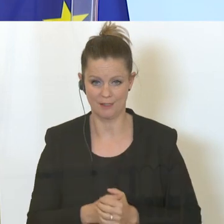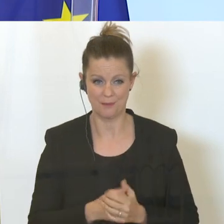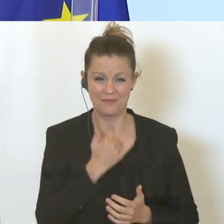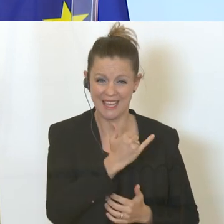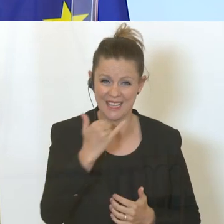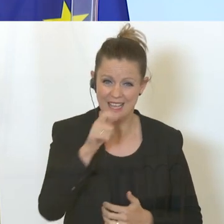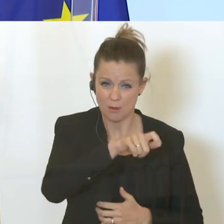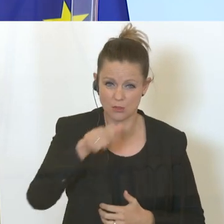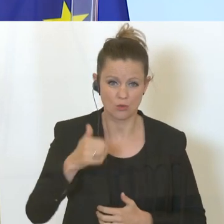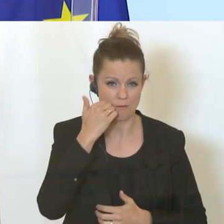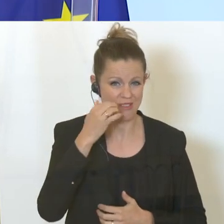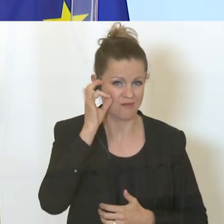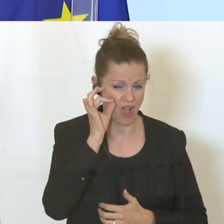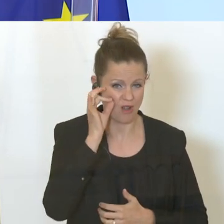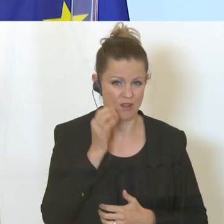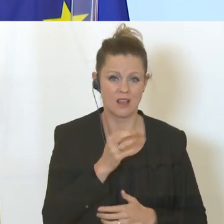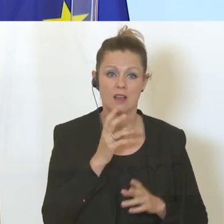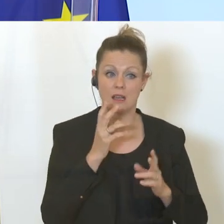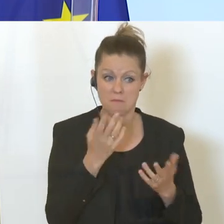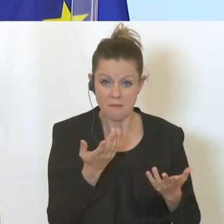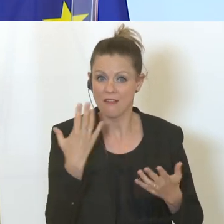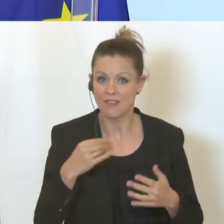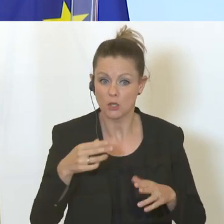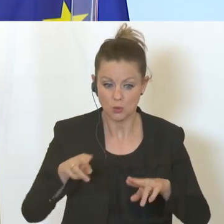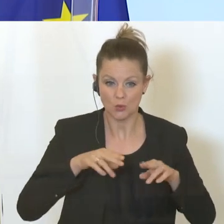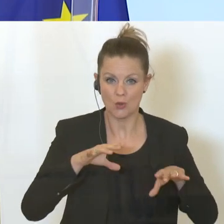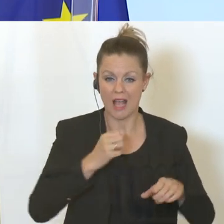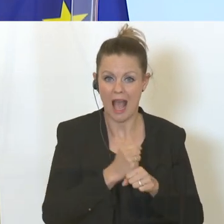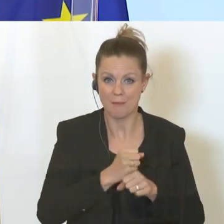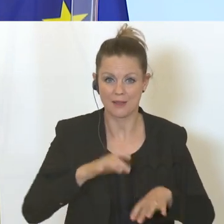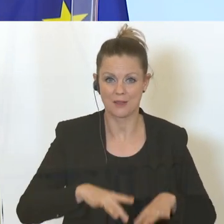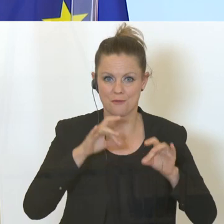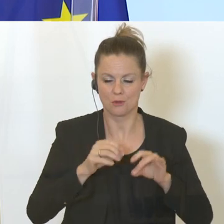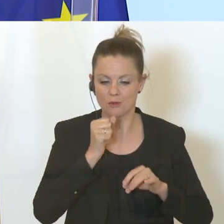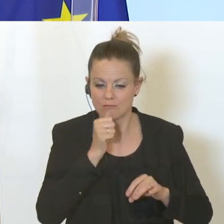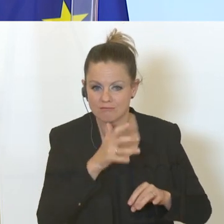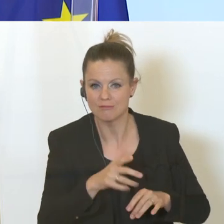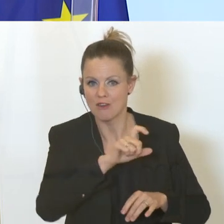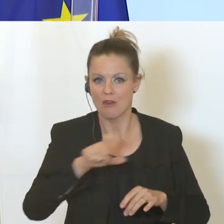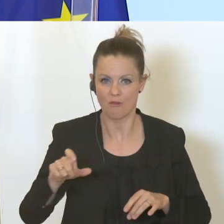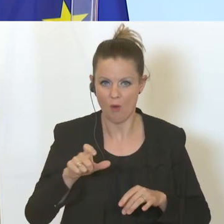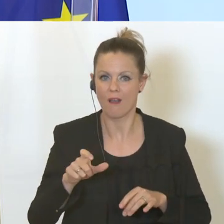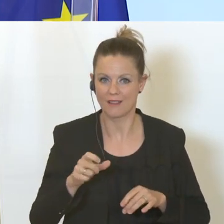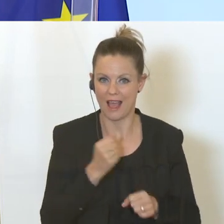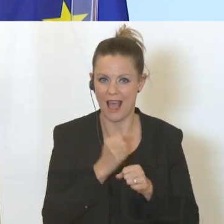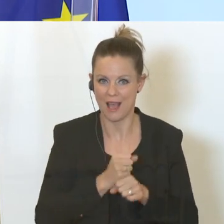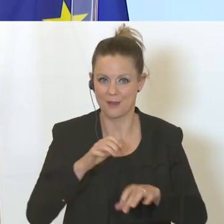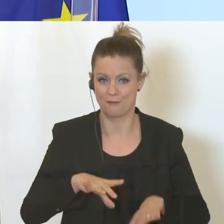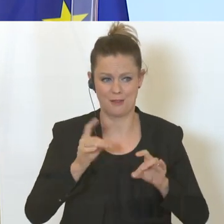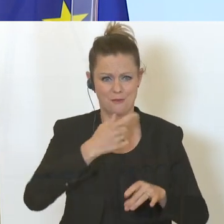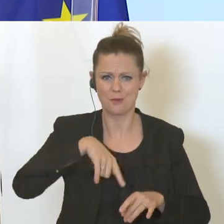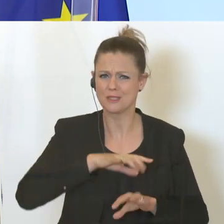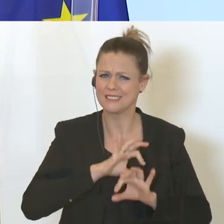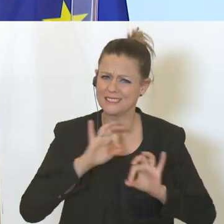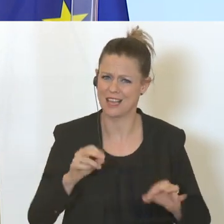und jeder Einzelne, der nun wieder Arbeit gefunden hat oder auch wieder in den nächsten Wochen finden wird, ist wichtig für uns und es ist uns